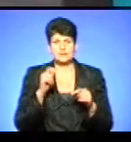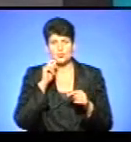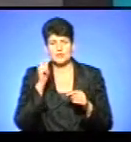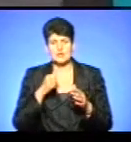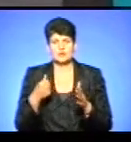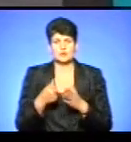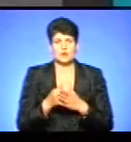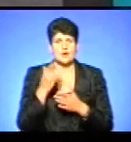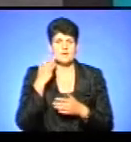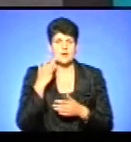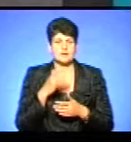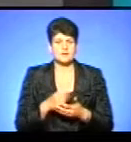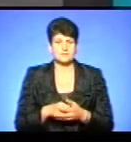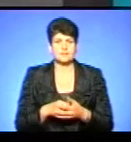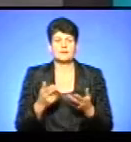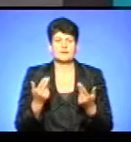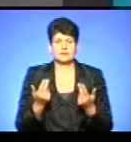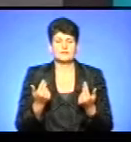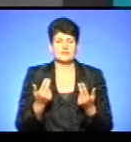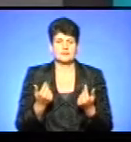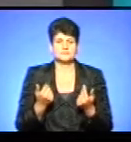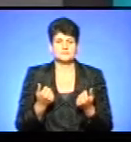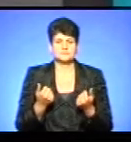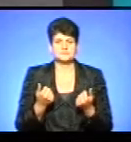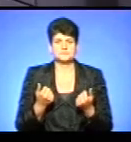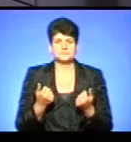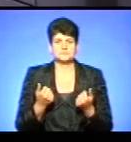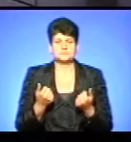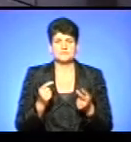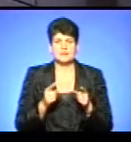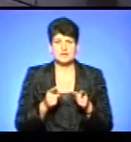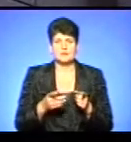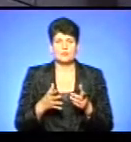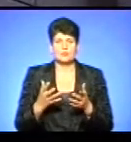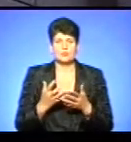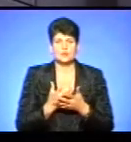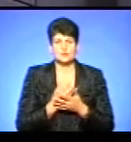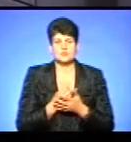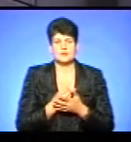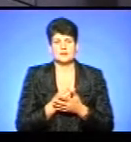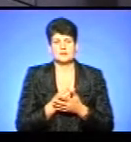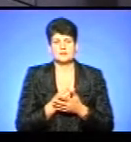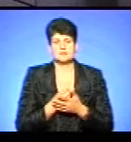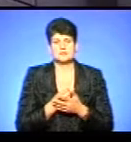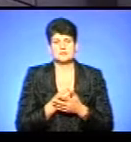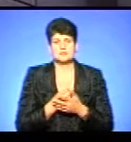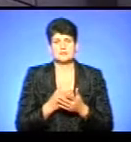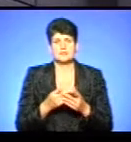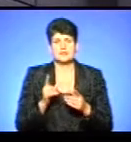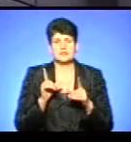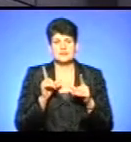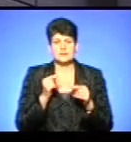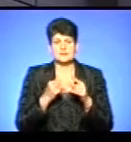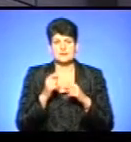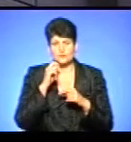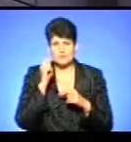до Америки, так? Так, однозначно, так. Дійсно, виходить, ми колесили в літак, вже летіли назад в Україну, в Нью-Йорку, в